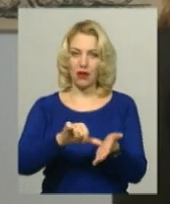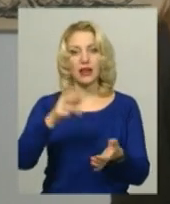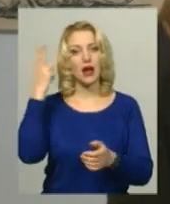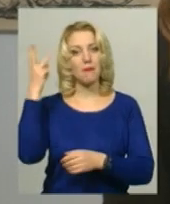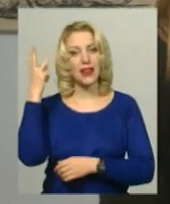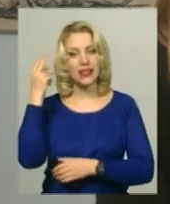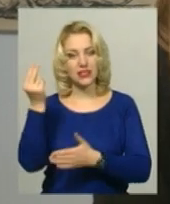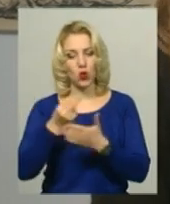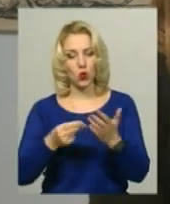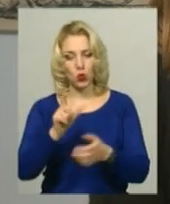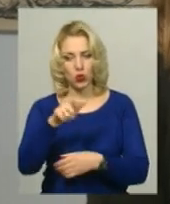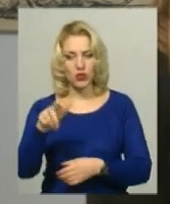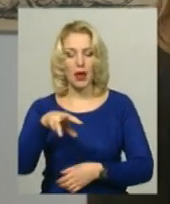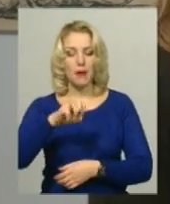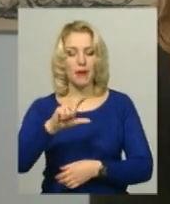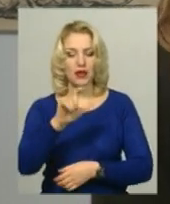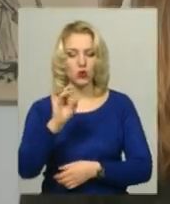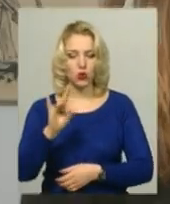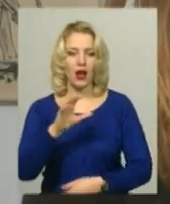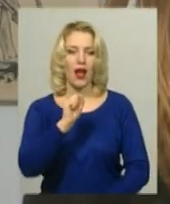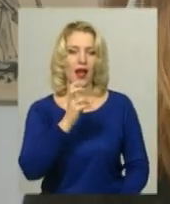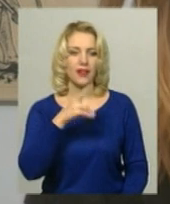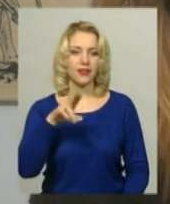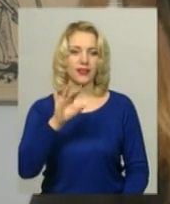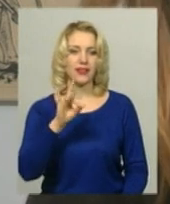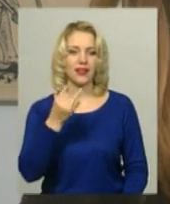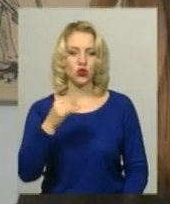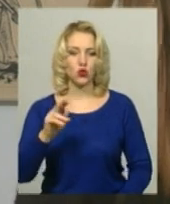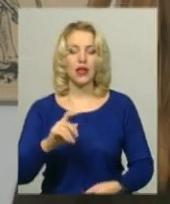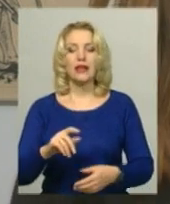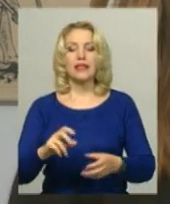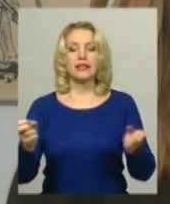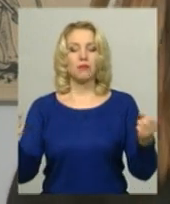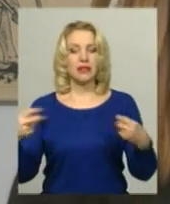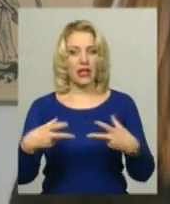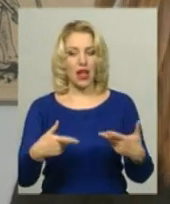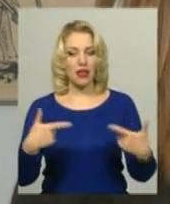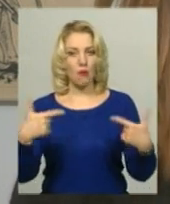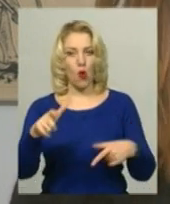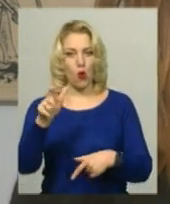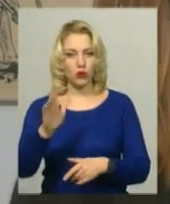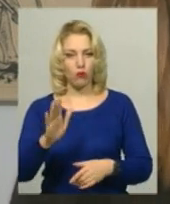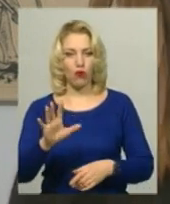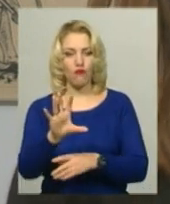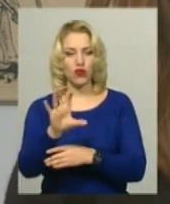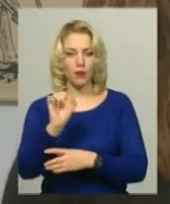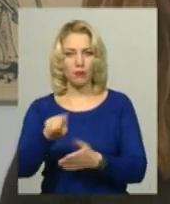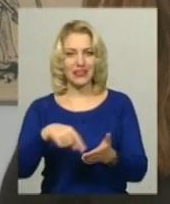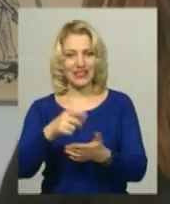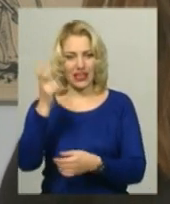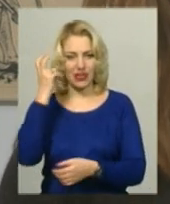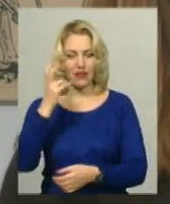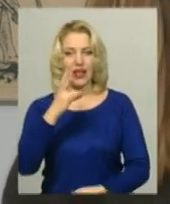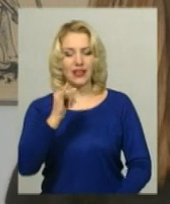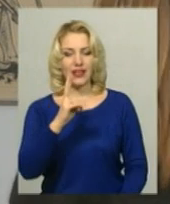художників. Це Микола Мазур і Михайло Андрійчук. Спеціальним гостем нашого заходу буде фотограф-документаліст міста Києва Євген